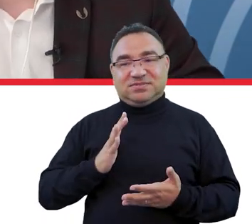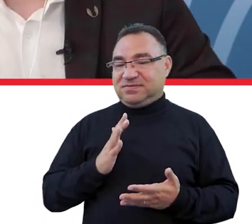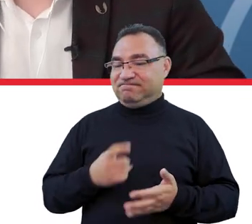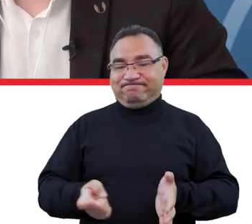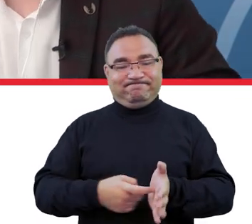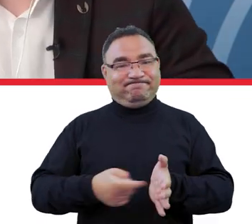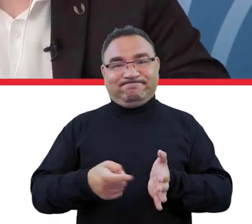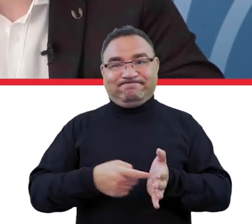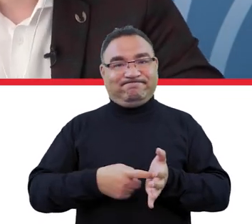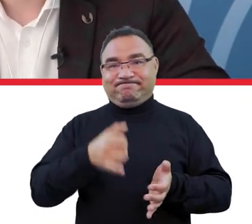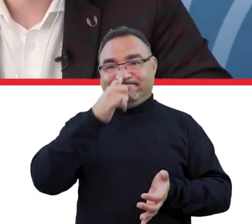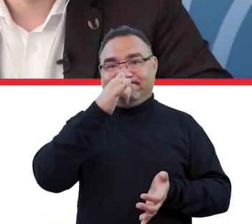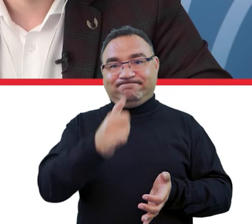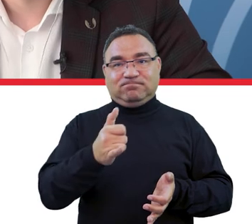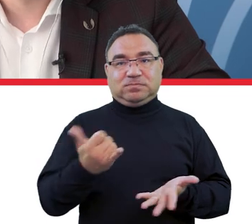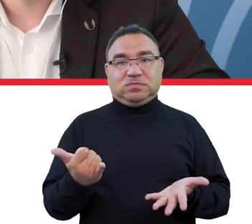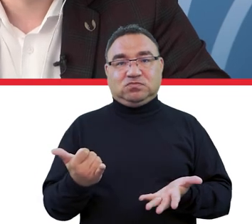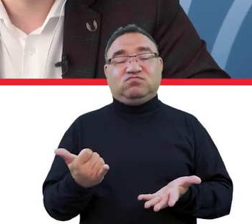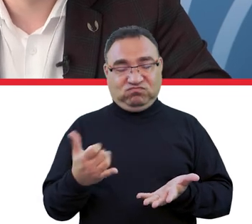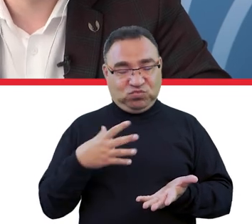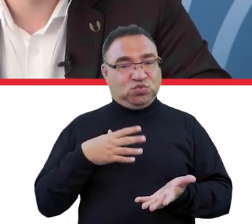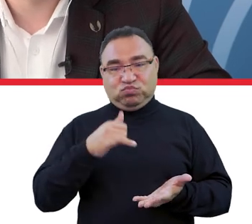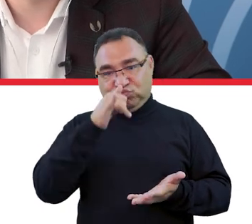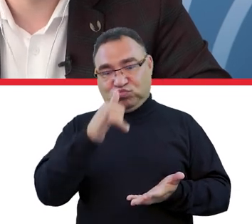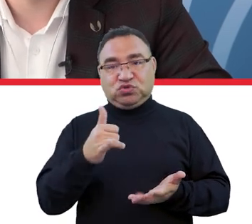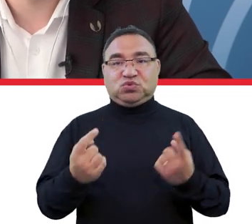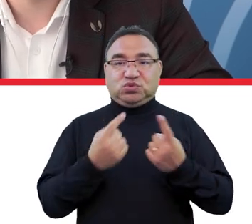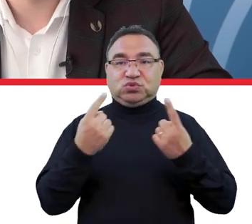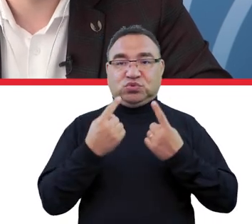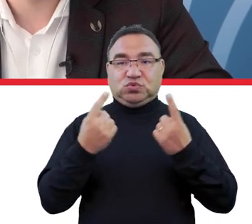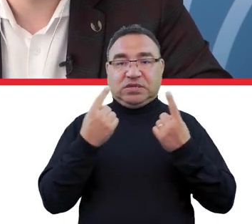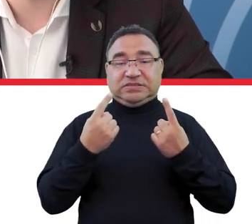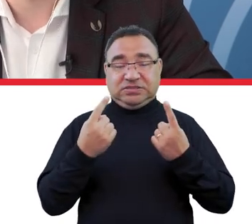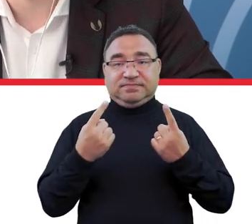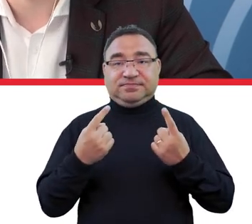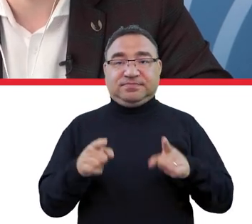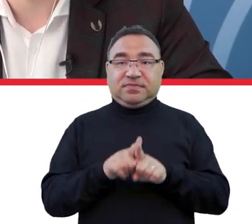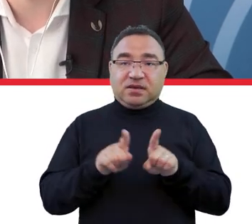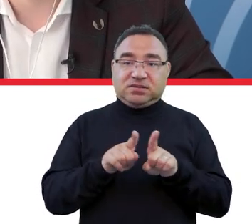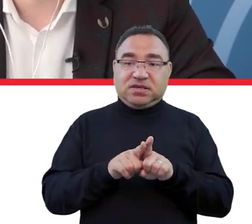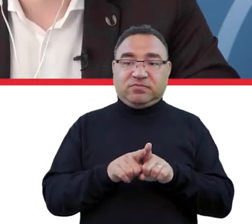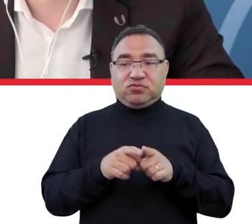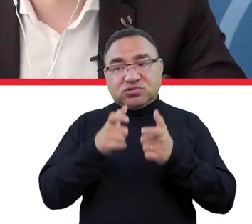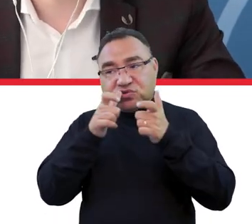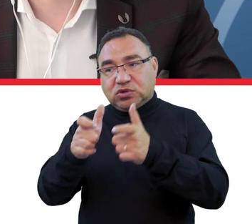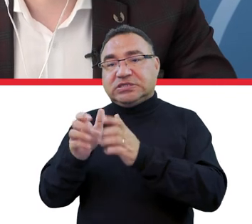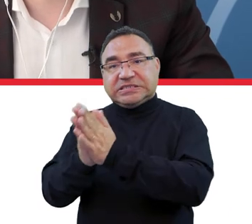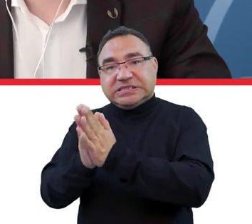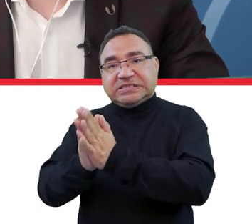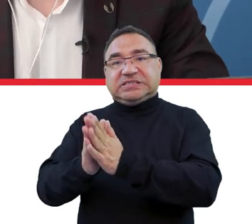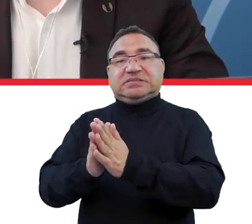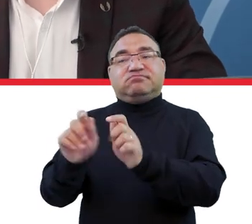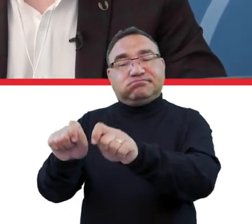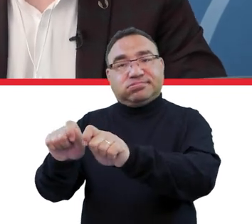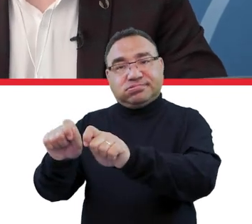wysoko wywindowany że się zdarzały takie sytuacje nawet mieliśmy okazję interweniować i prosić